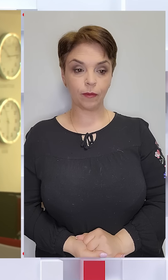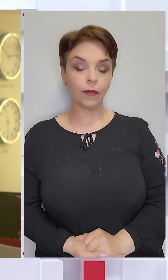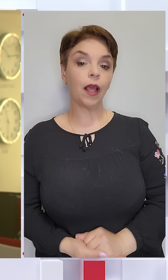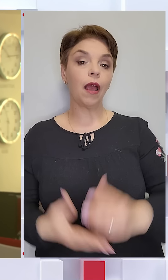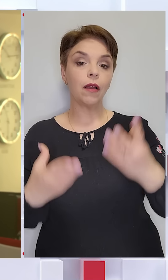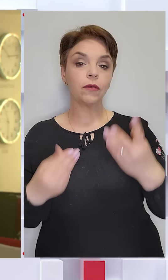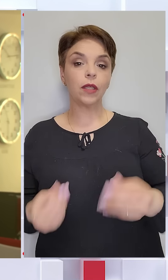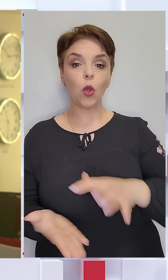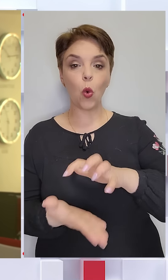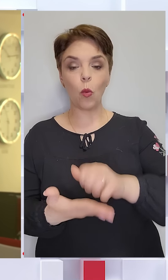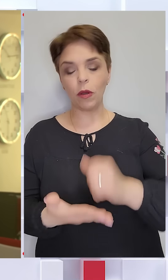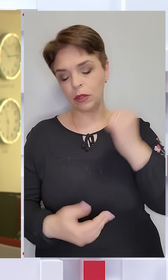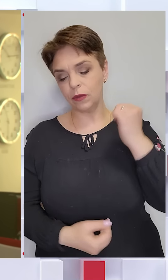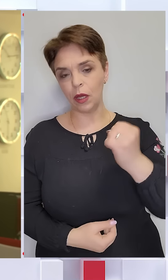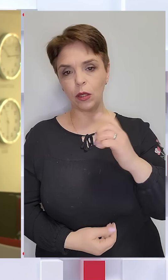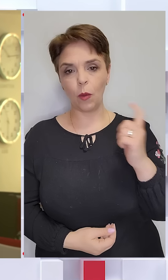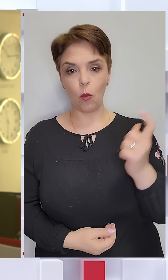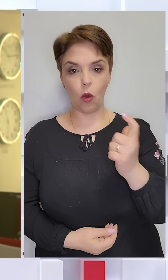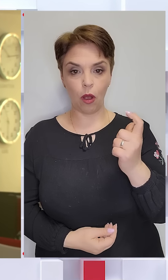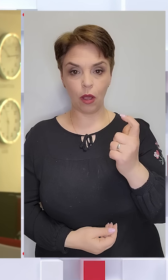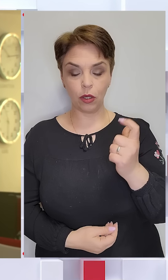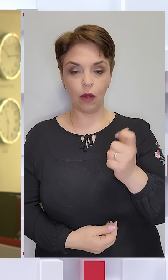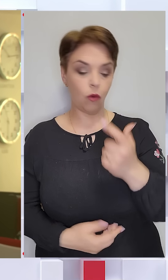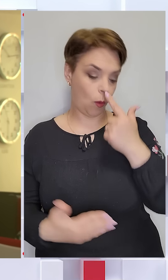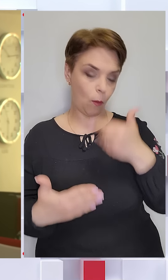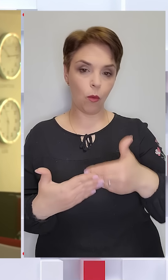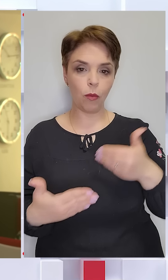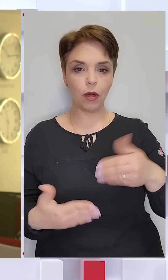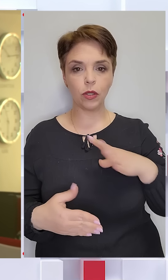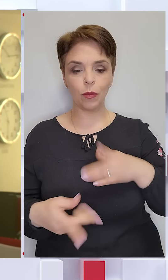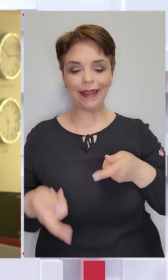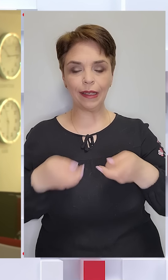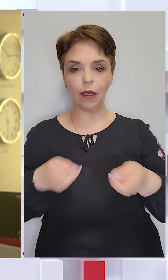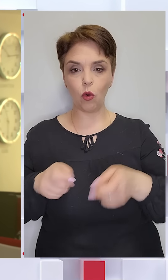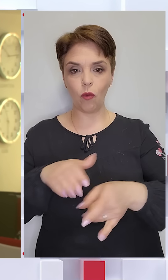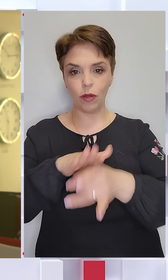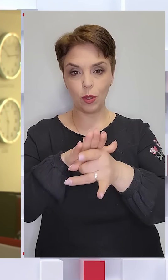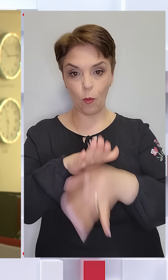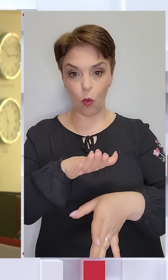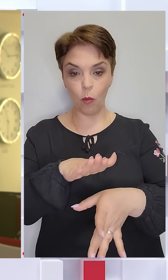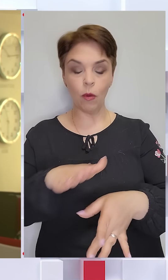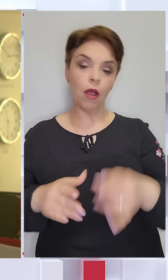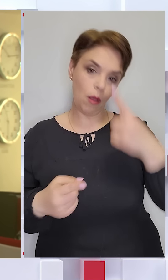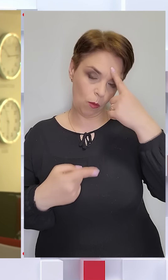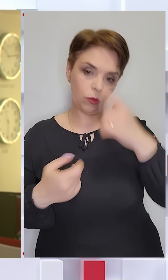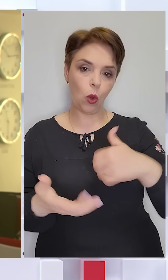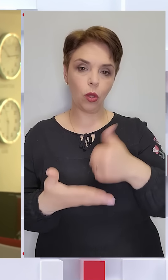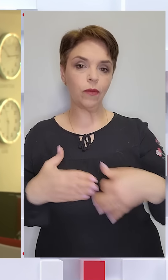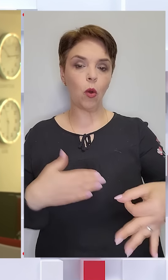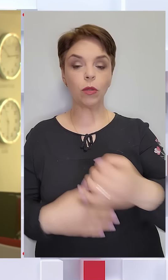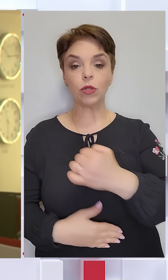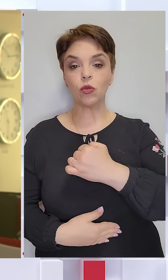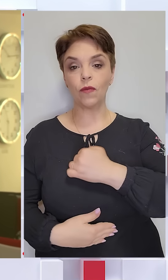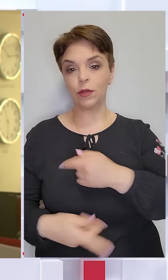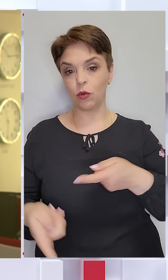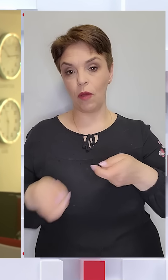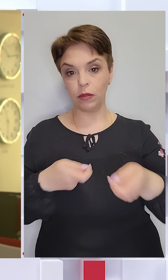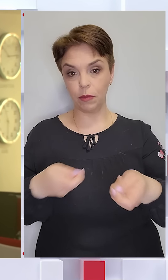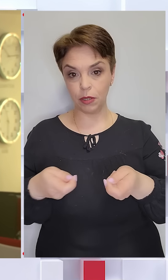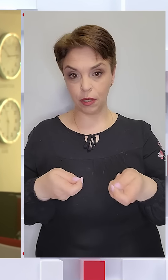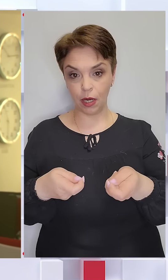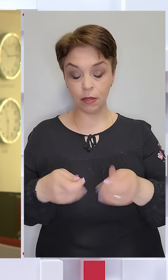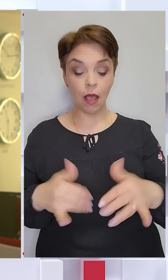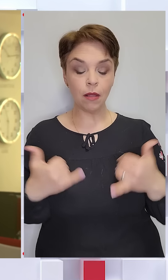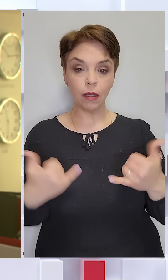В день окупанти знову вдарили по Харкову. Попередньо то були керовані авіабомби, повідомив голова обласної військової адміністрації.